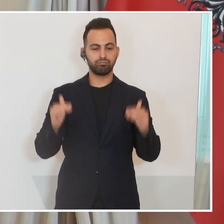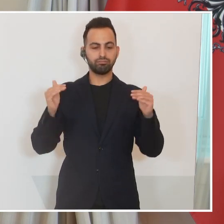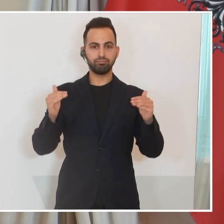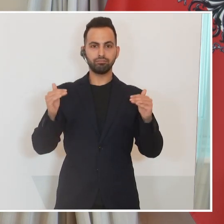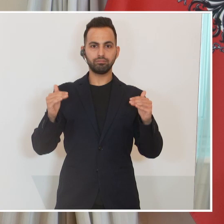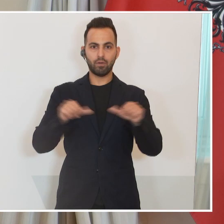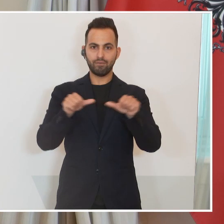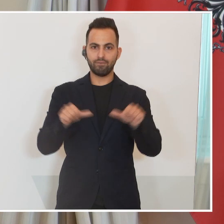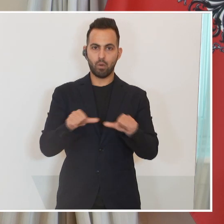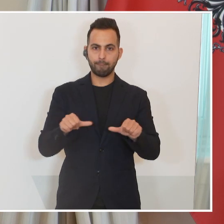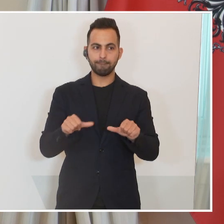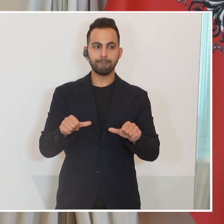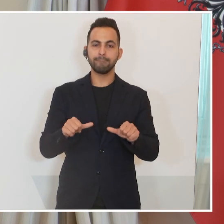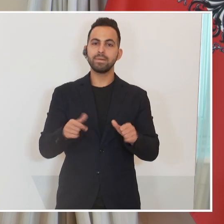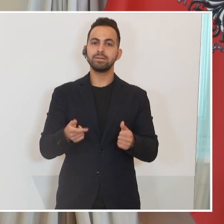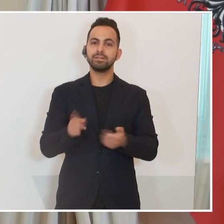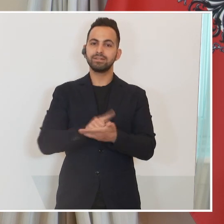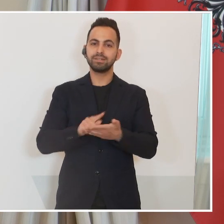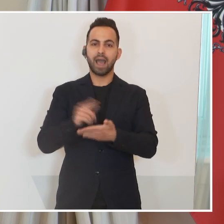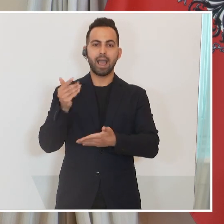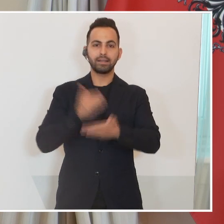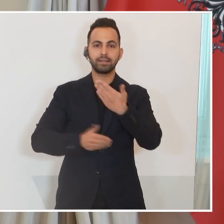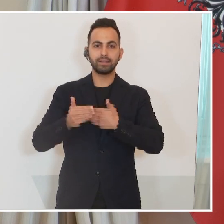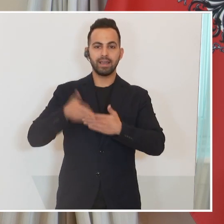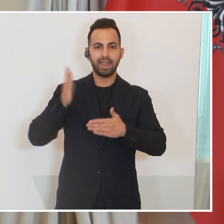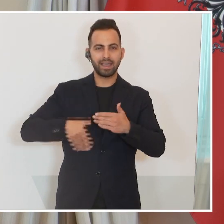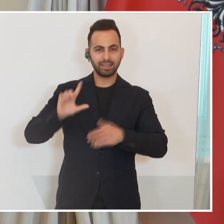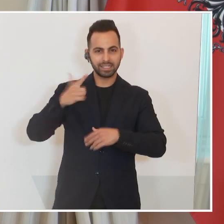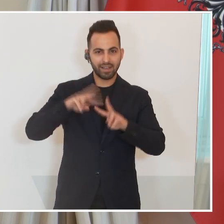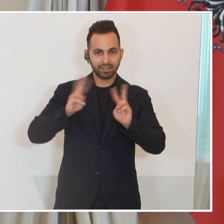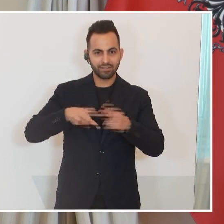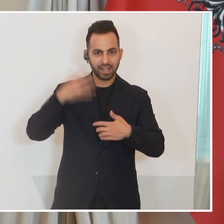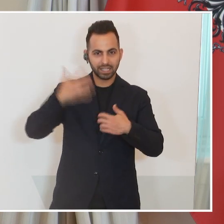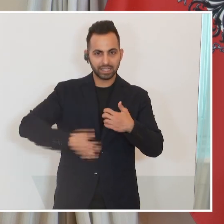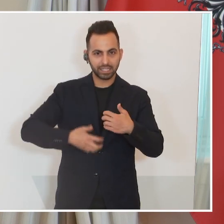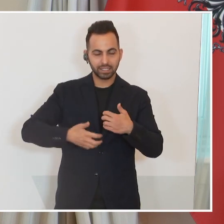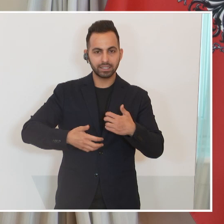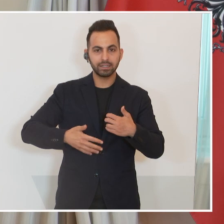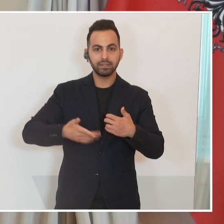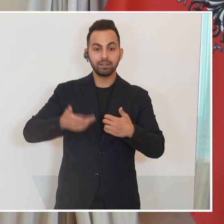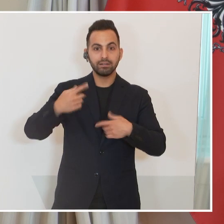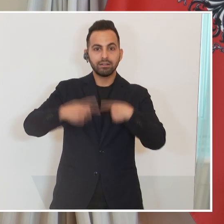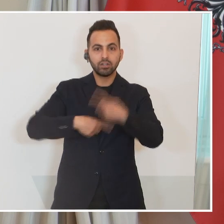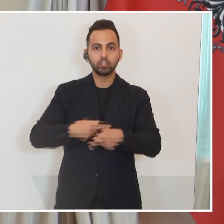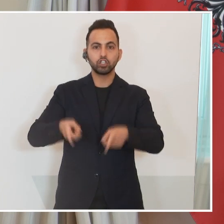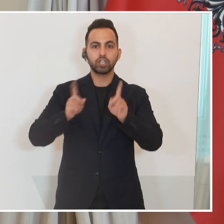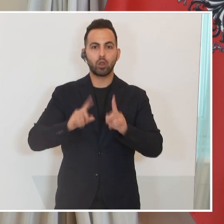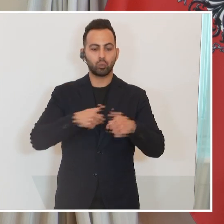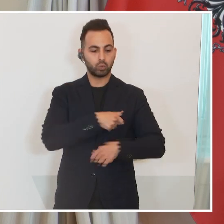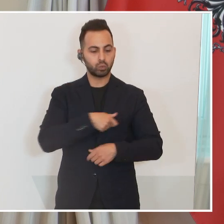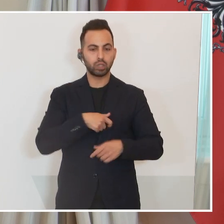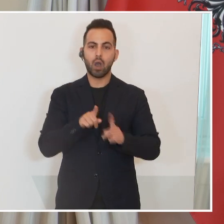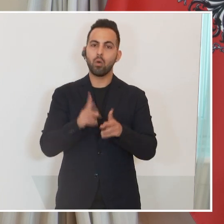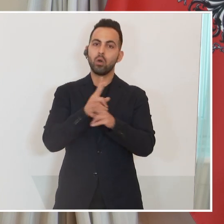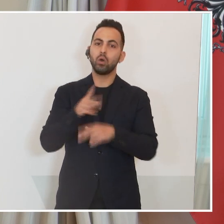ist, was ja aus der Zeit heraus, nach dem Ende des Zweiten Weltkrieges herauskommt. Und die russische